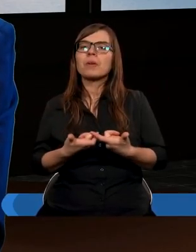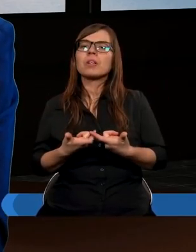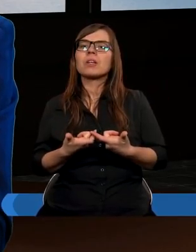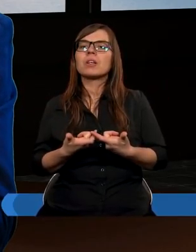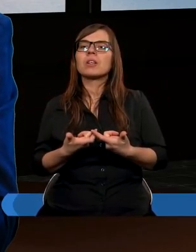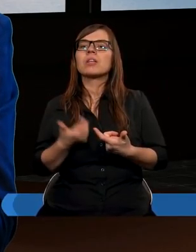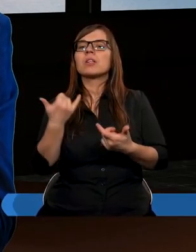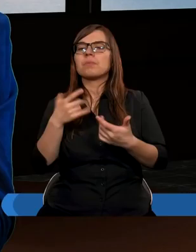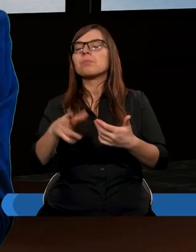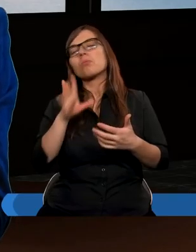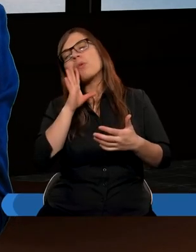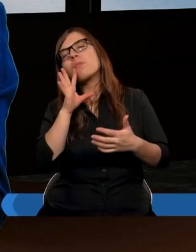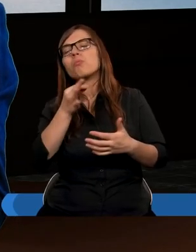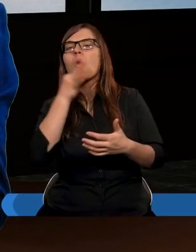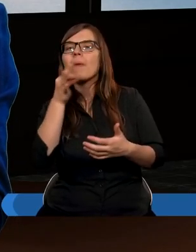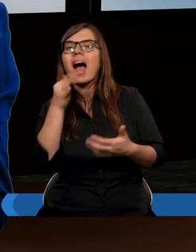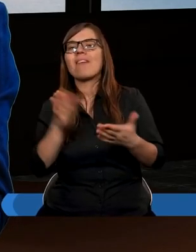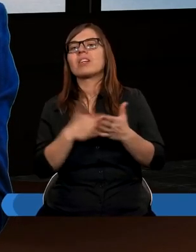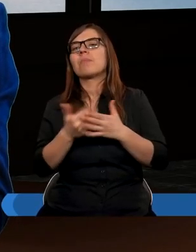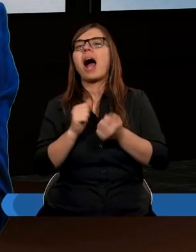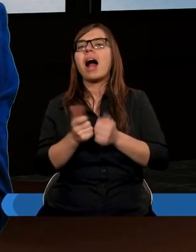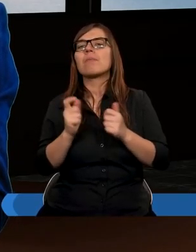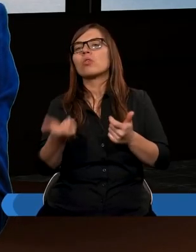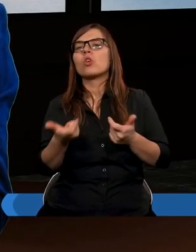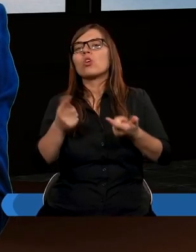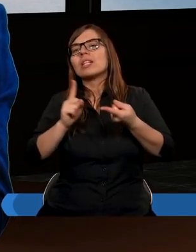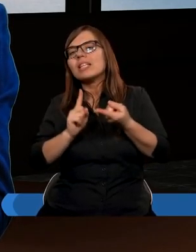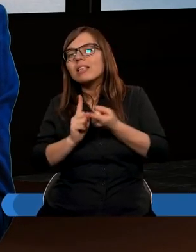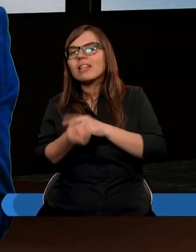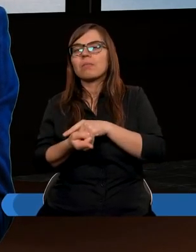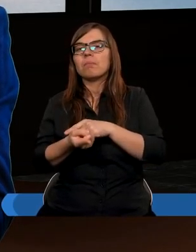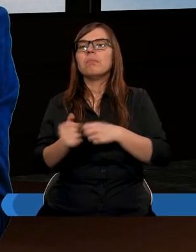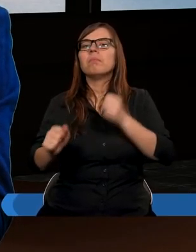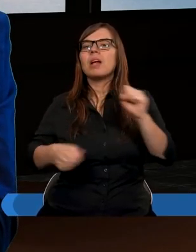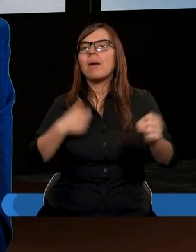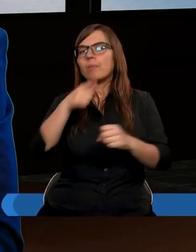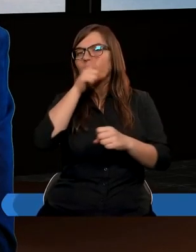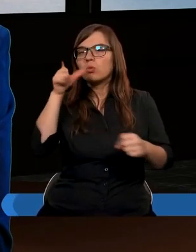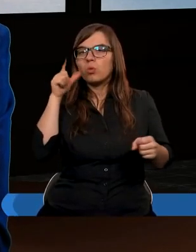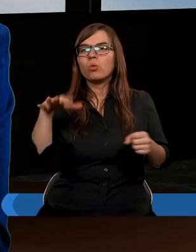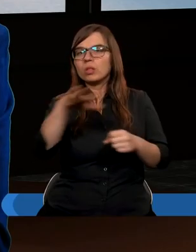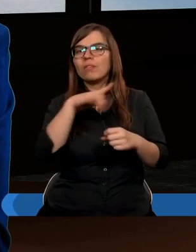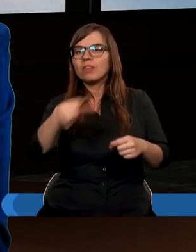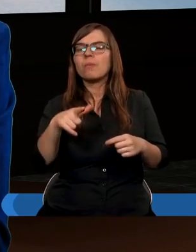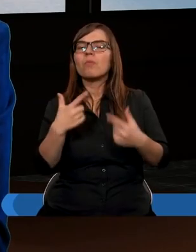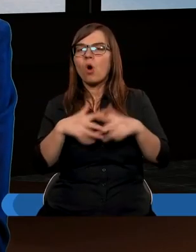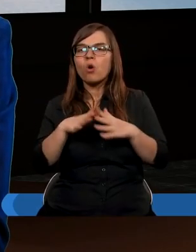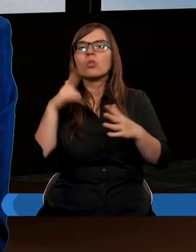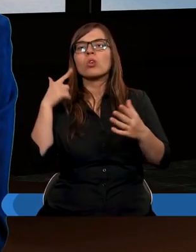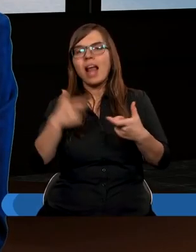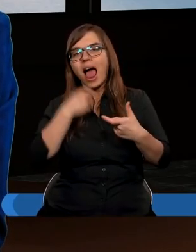jeszcze w nas? Być może poprawić, być może, nie wiem, coś zmienić, aby ludzie się w tym Kościele czuli